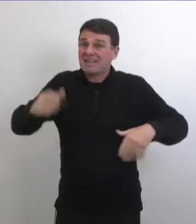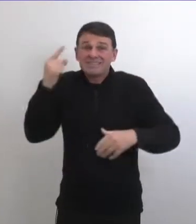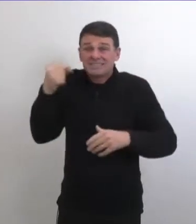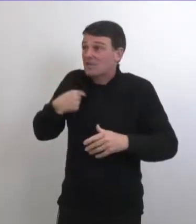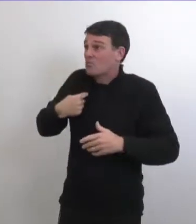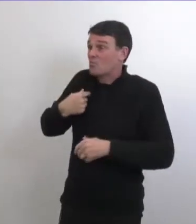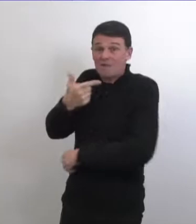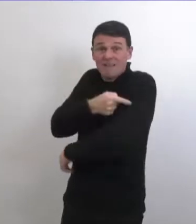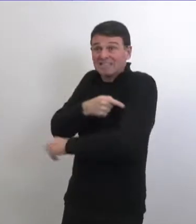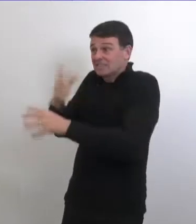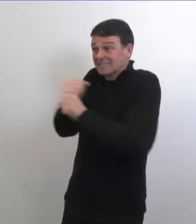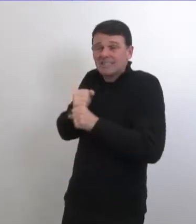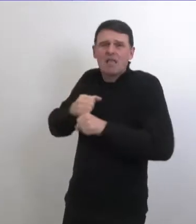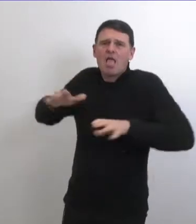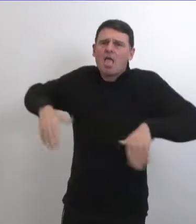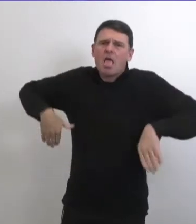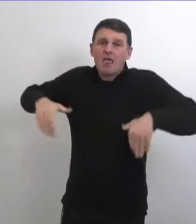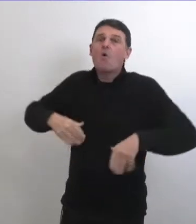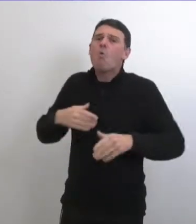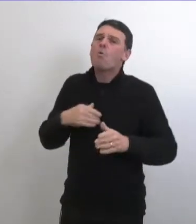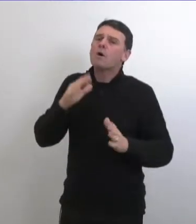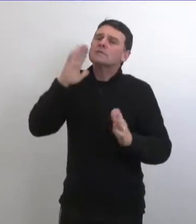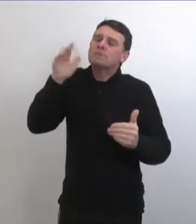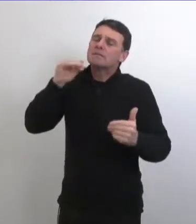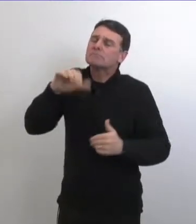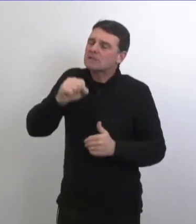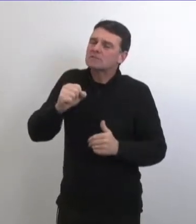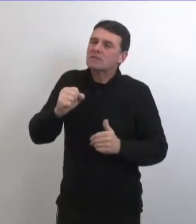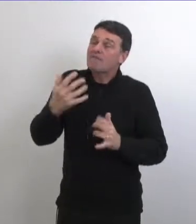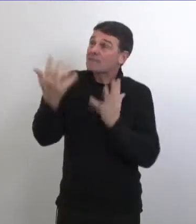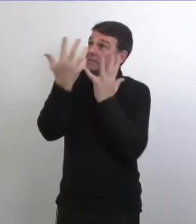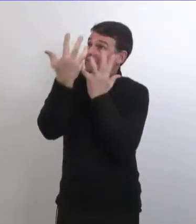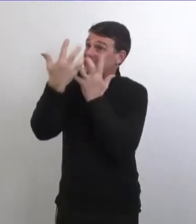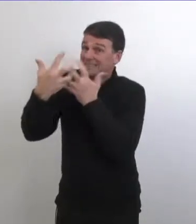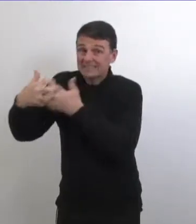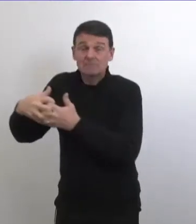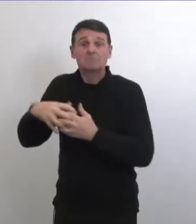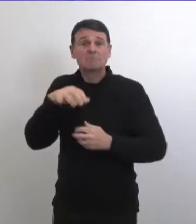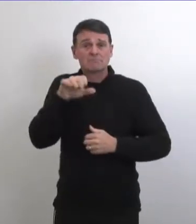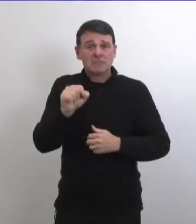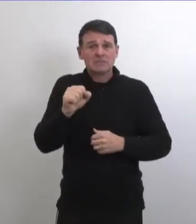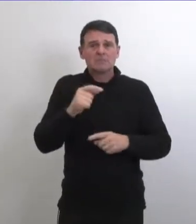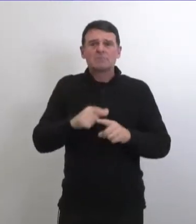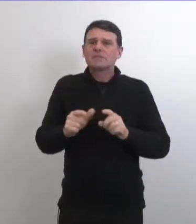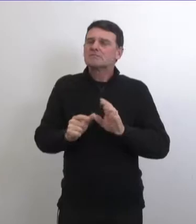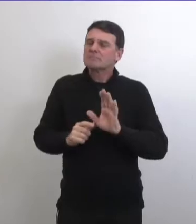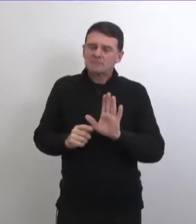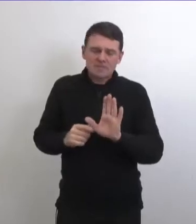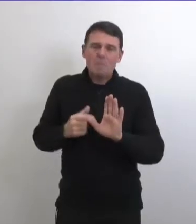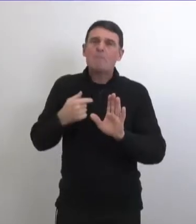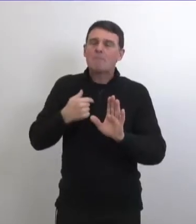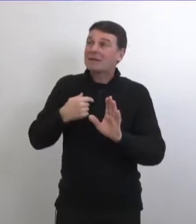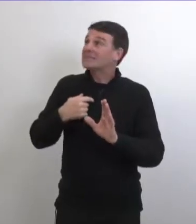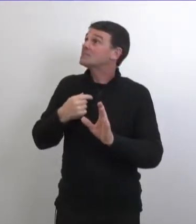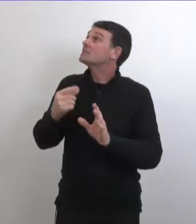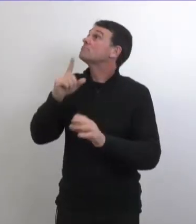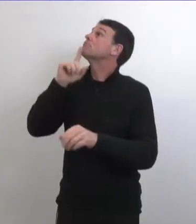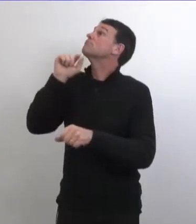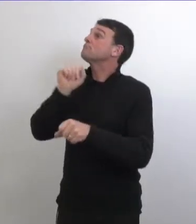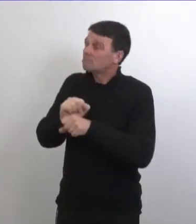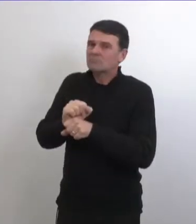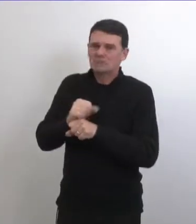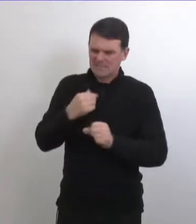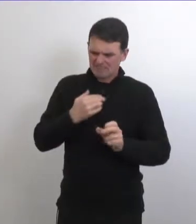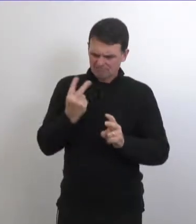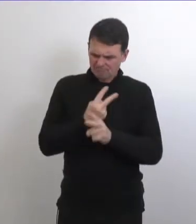n'y pas de calendrier ou d'échéancier pour le moment il ya plus de vaccins au manitoba mais on va en recevoir il ya des plans en place à ce